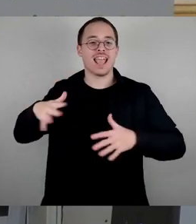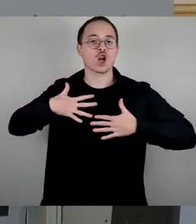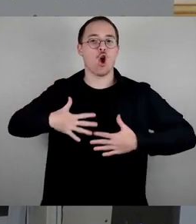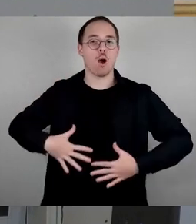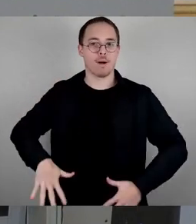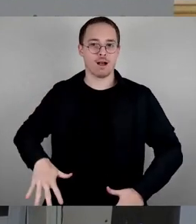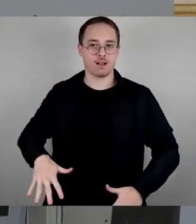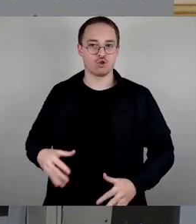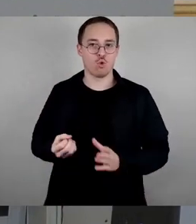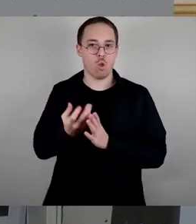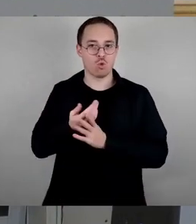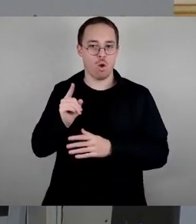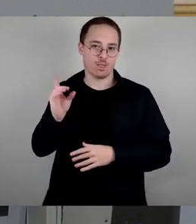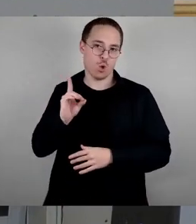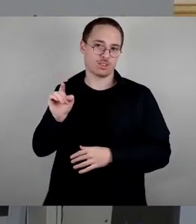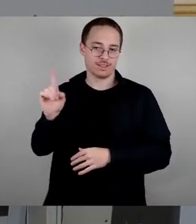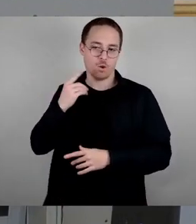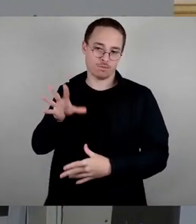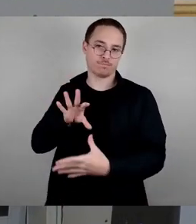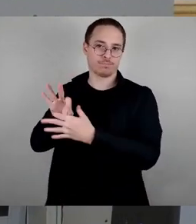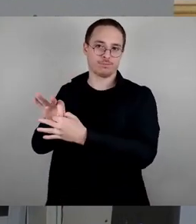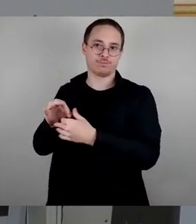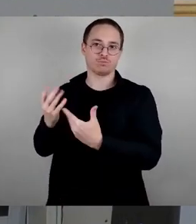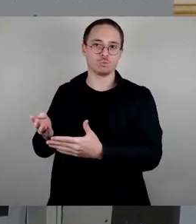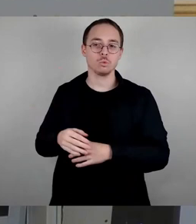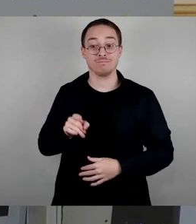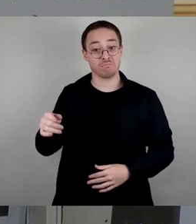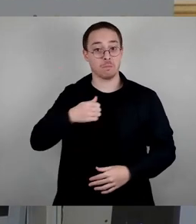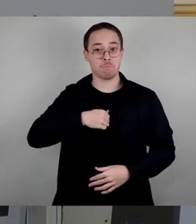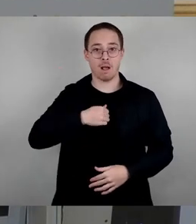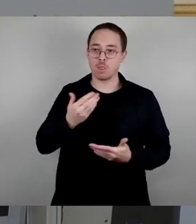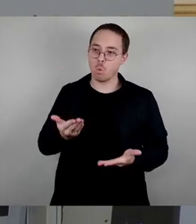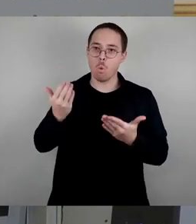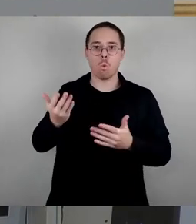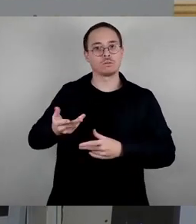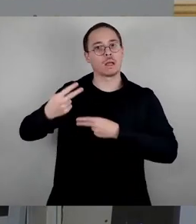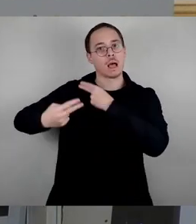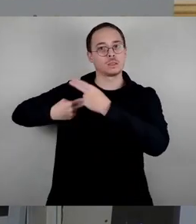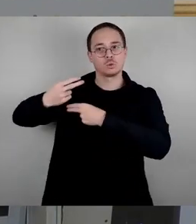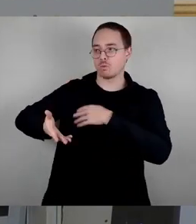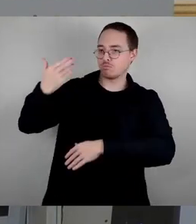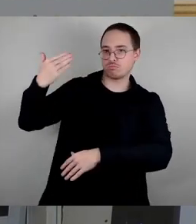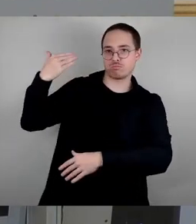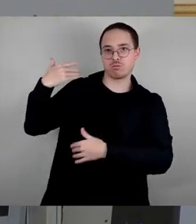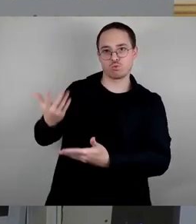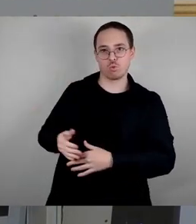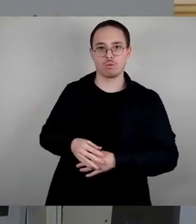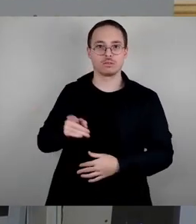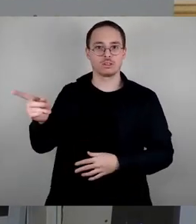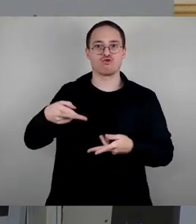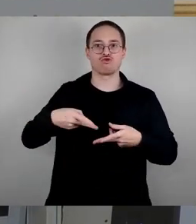Und ja, es ist ja bemerkenswert. Es ist ein Bad mit einer großen Tradition. Immerhin liegt es auch übrigens an der Luftbadstraße 31.